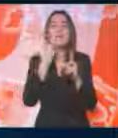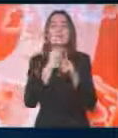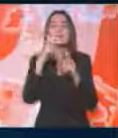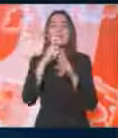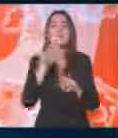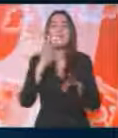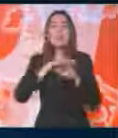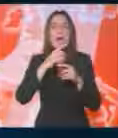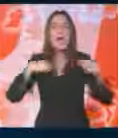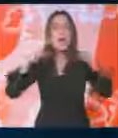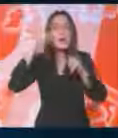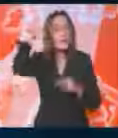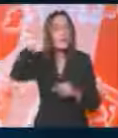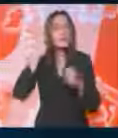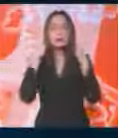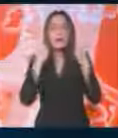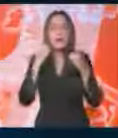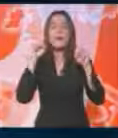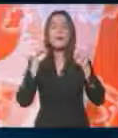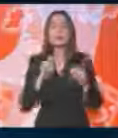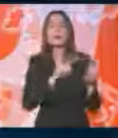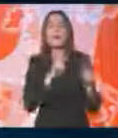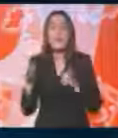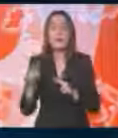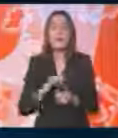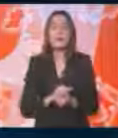i na severu Kosova osetno jača vladavina zakona.